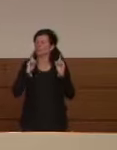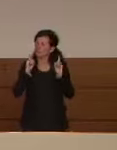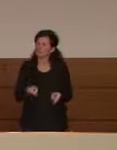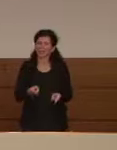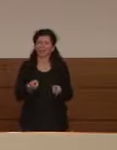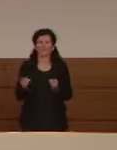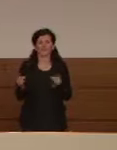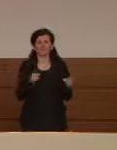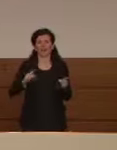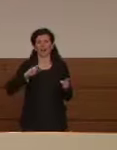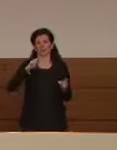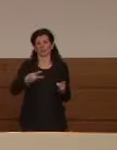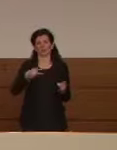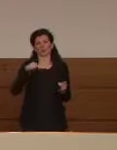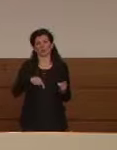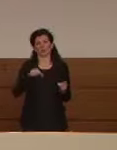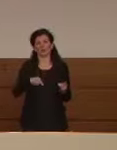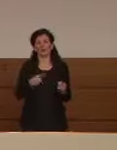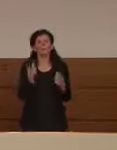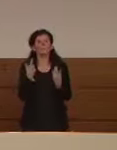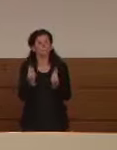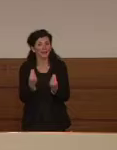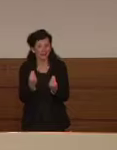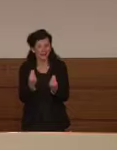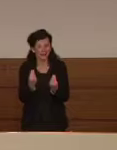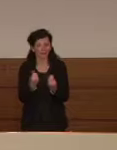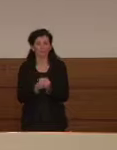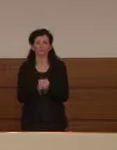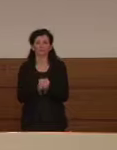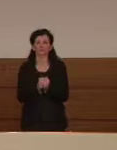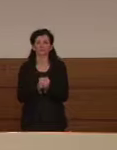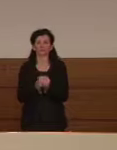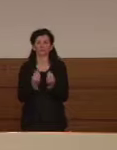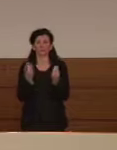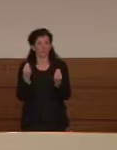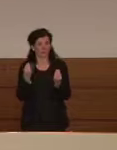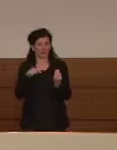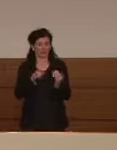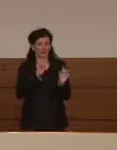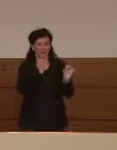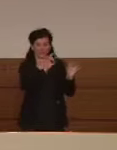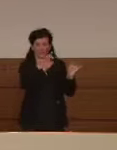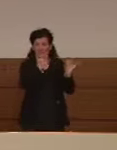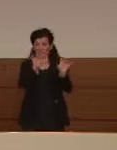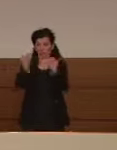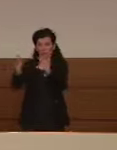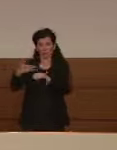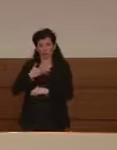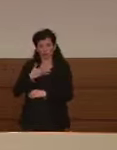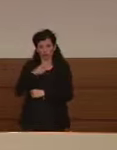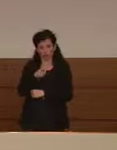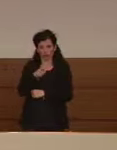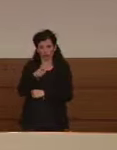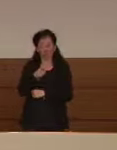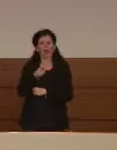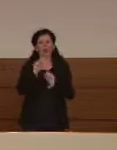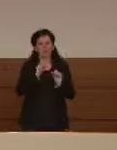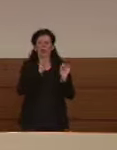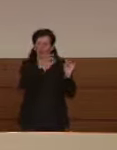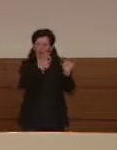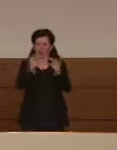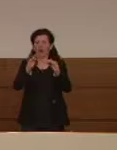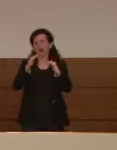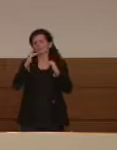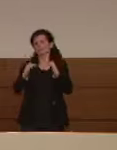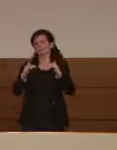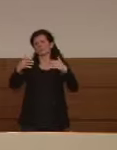perché perché dando per assunto che il virus continuerà a circolare anche se a un livello più basso intensità più